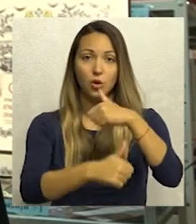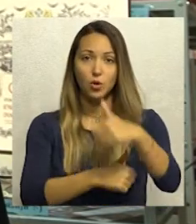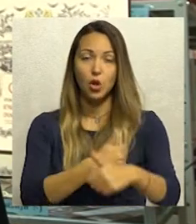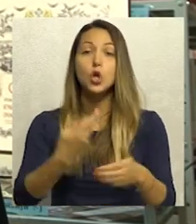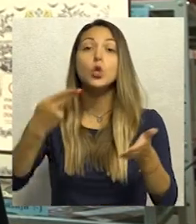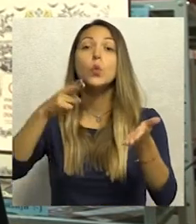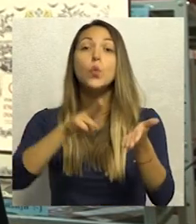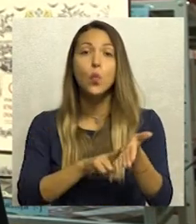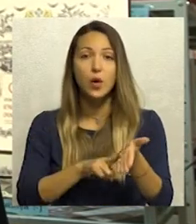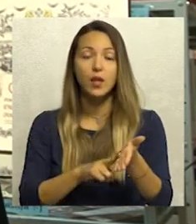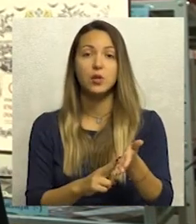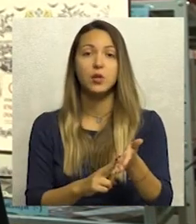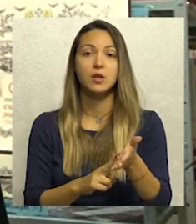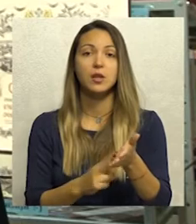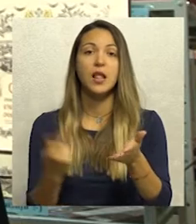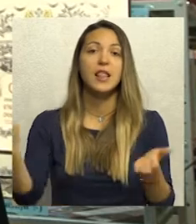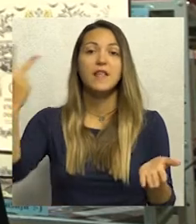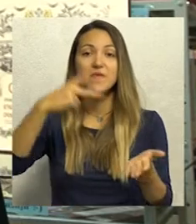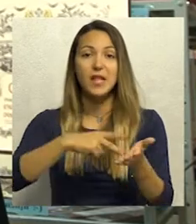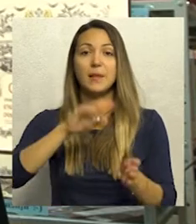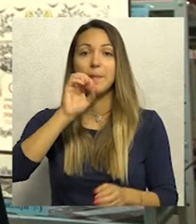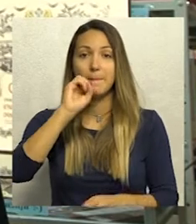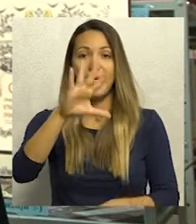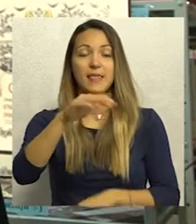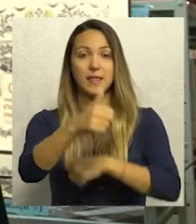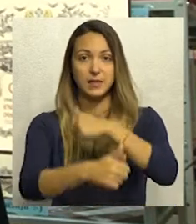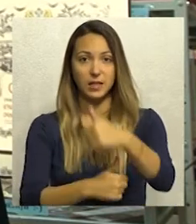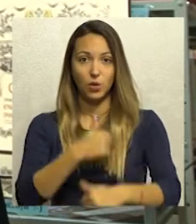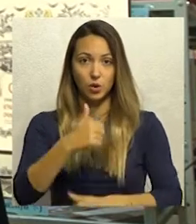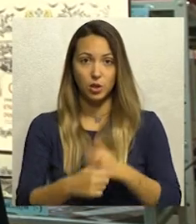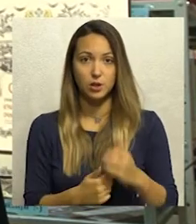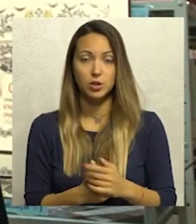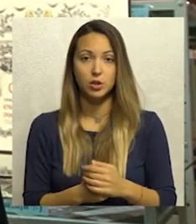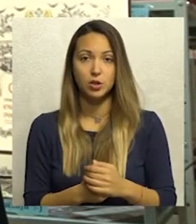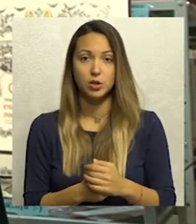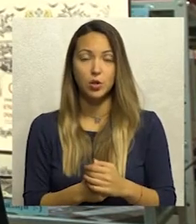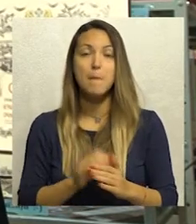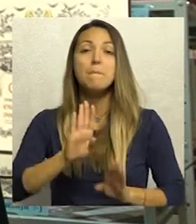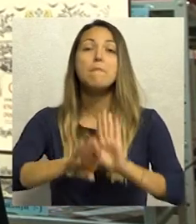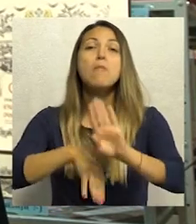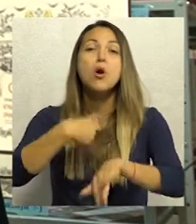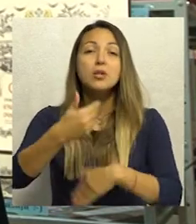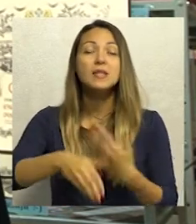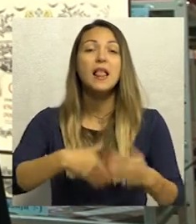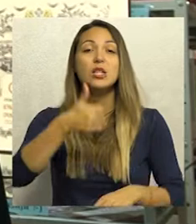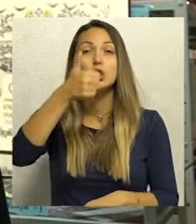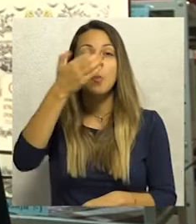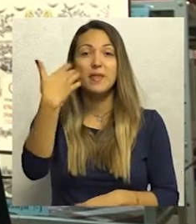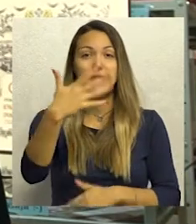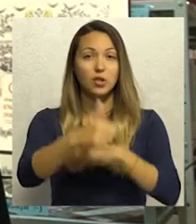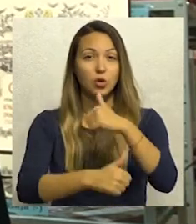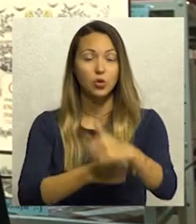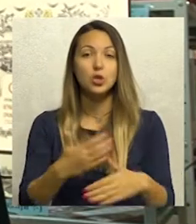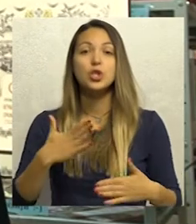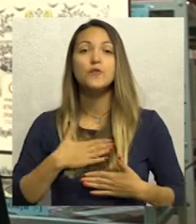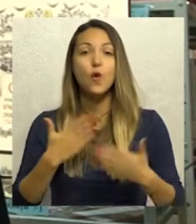2015. godine, znači skoro posle 150 godina, svoju